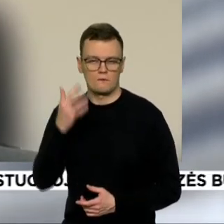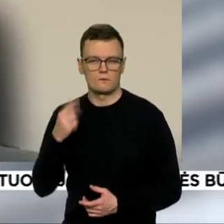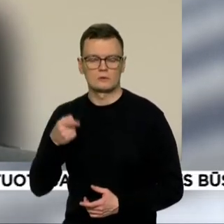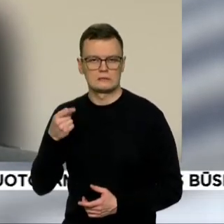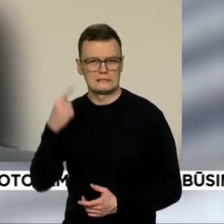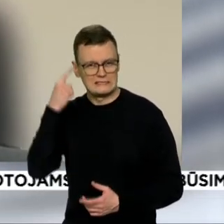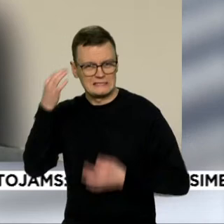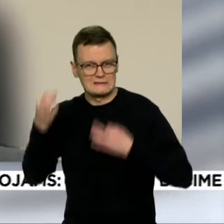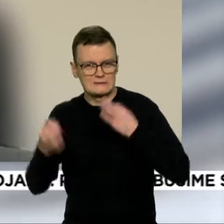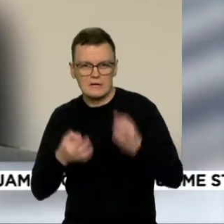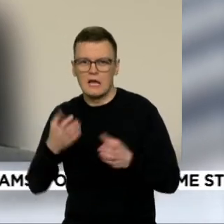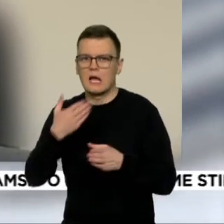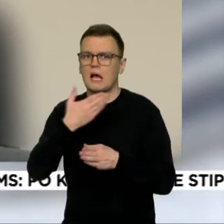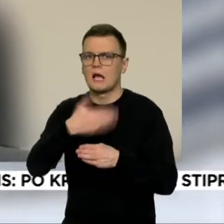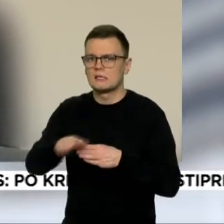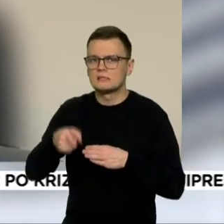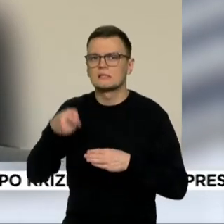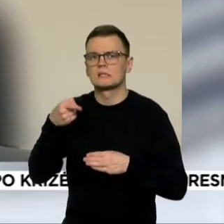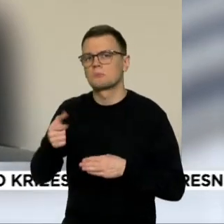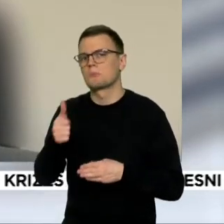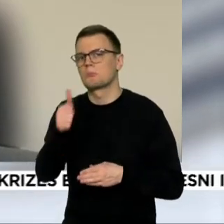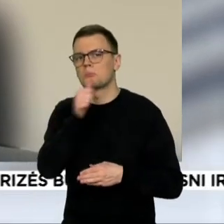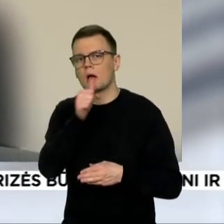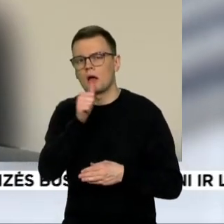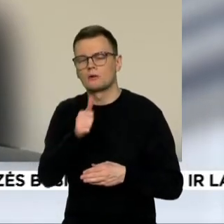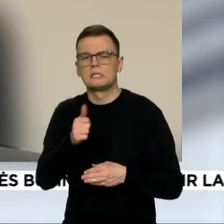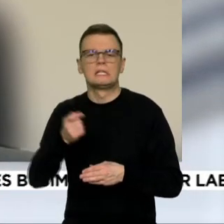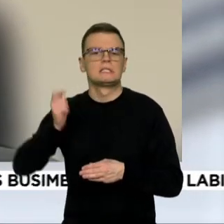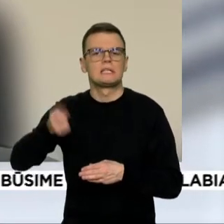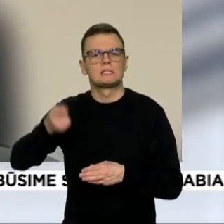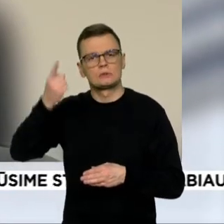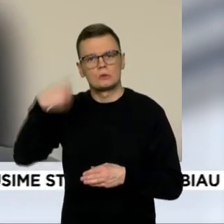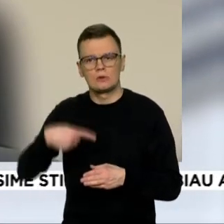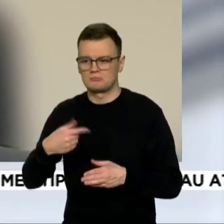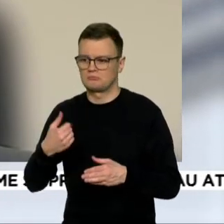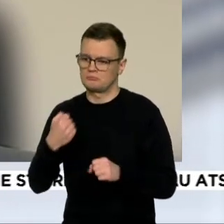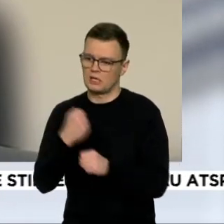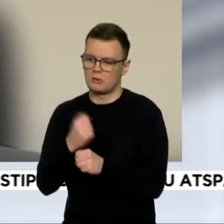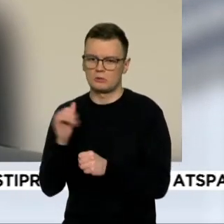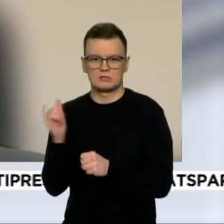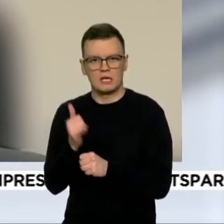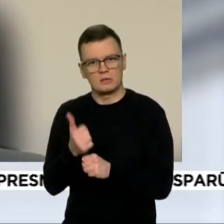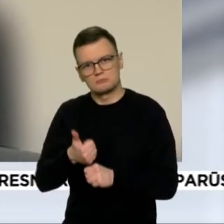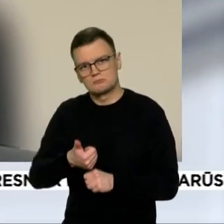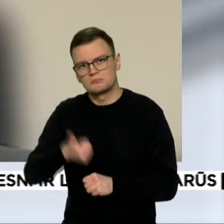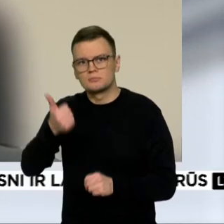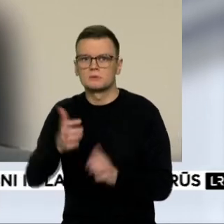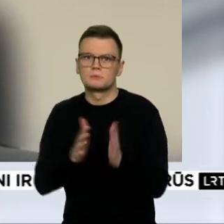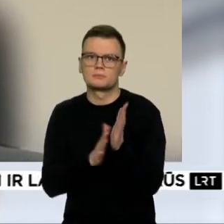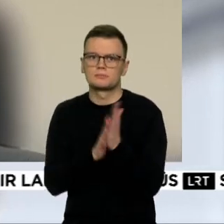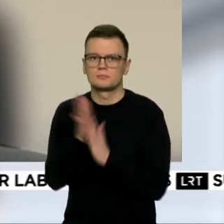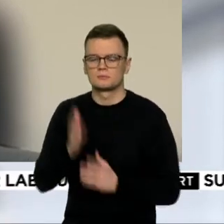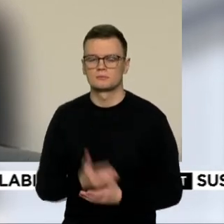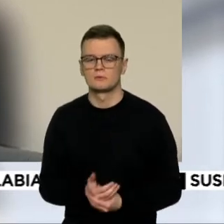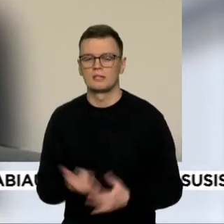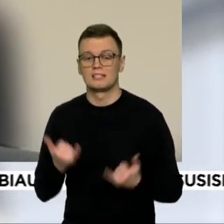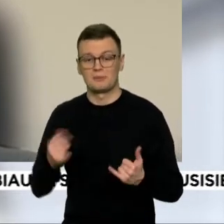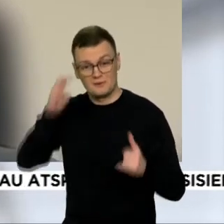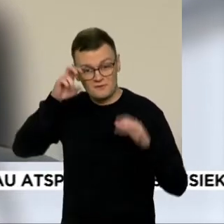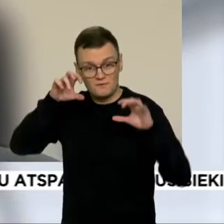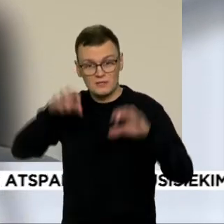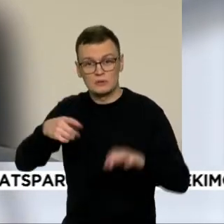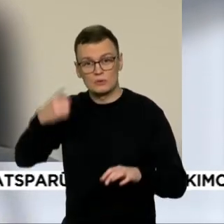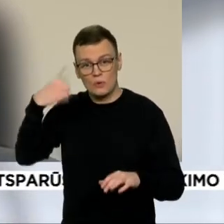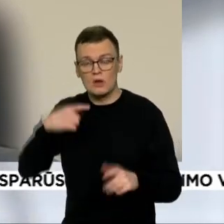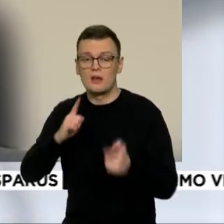atskrai teisėjo norus dar gerinti savo darbo sąlygas. Vyriausybė šiuo atveju siekia daryti reformą, kurį pablogins